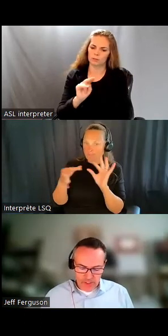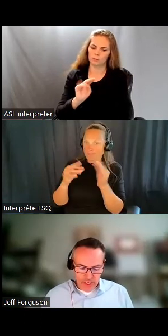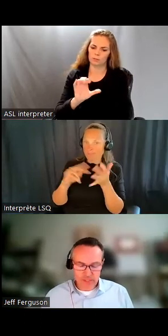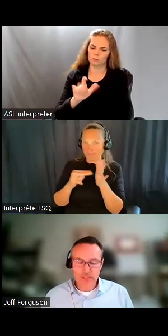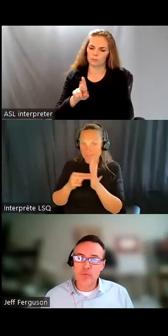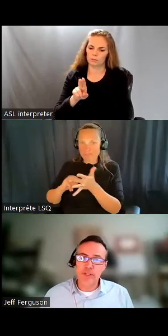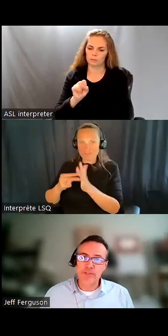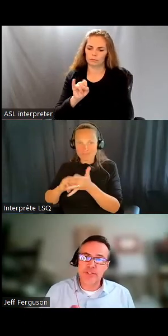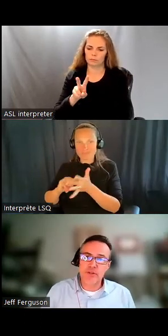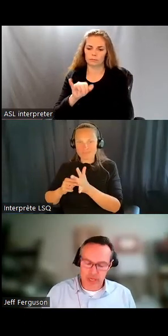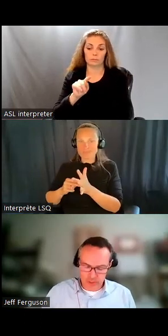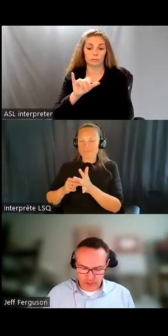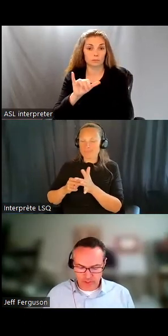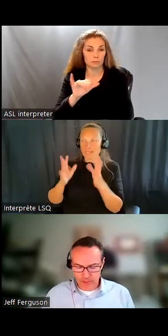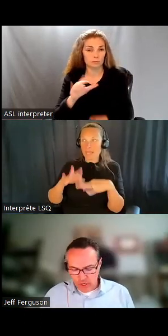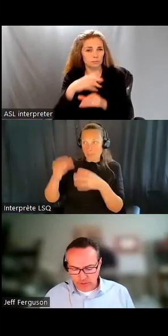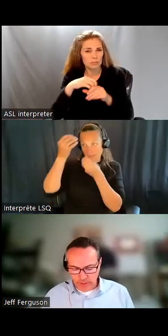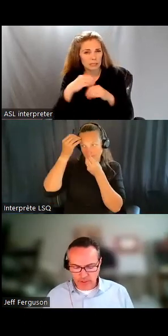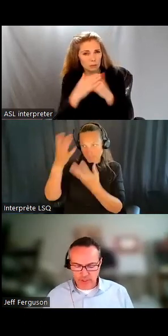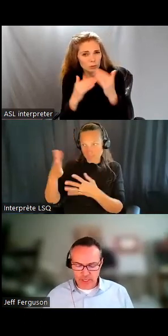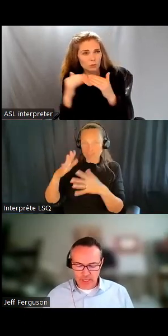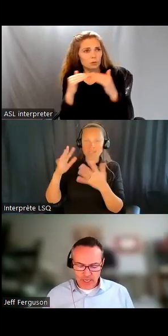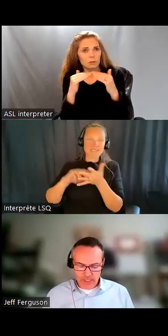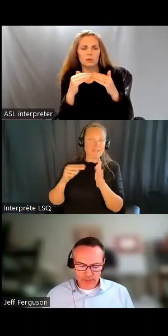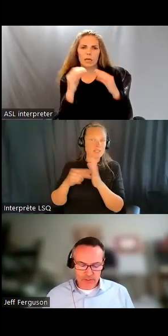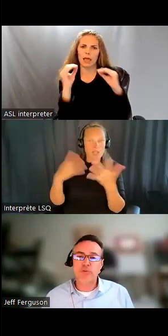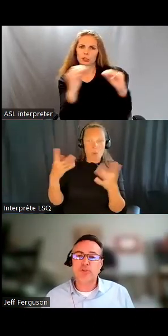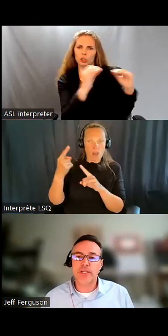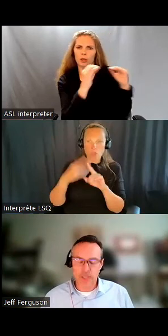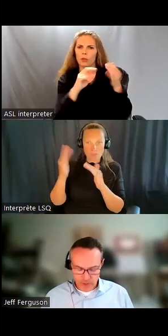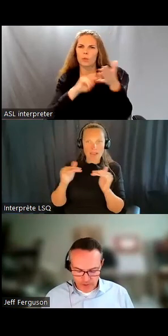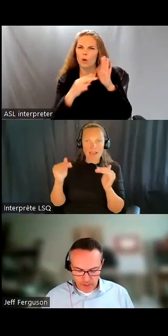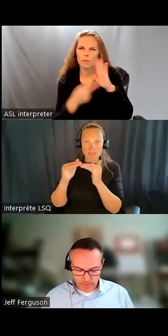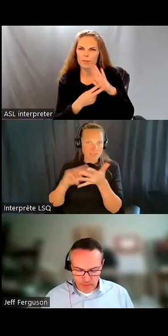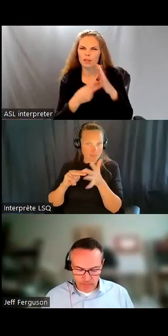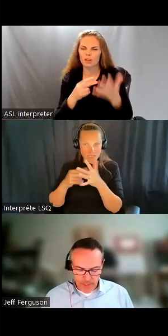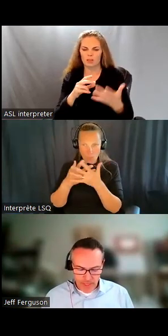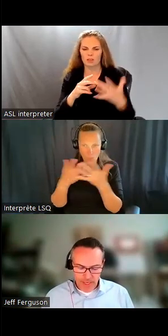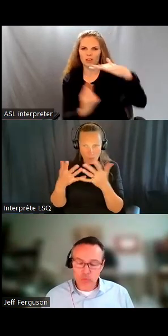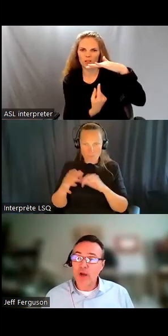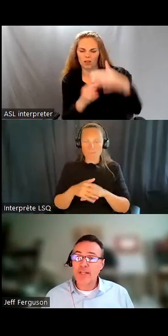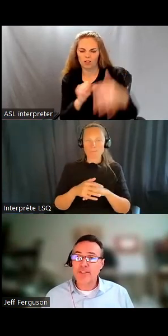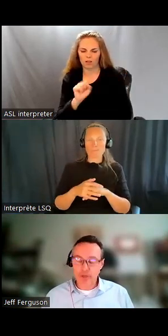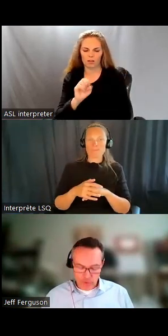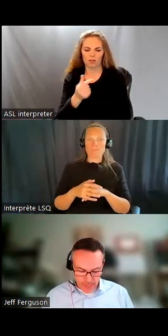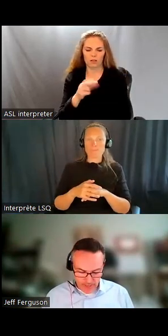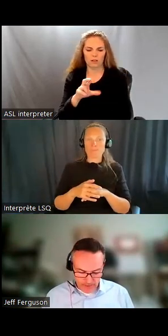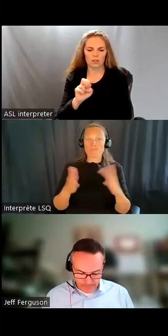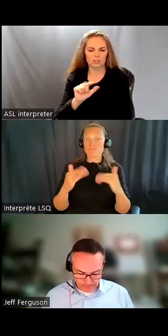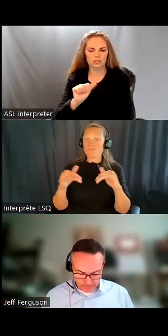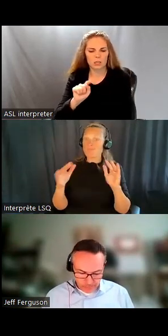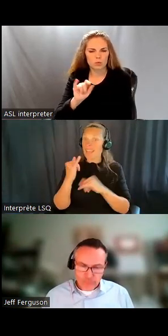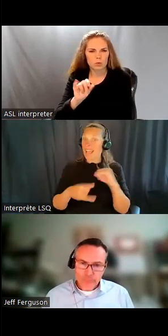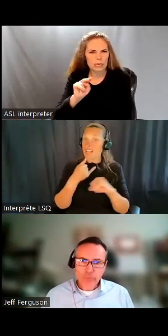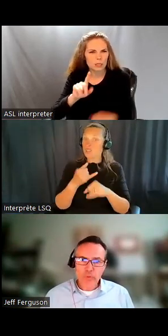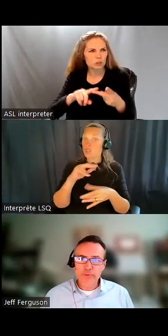Dites-leur ce que c'est que le logement inclusif. Parlez des institutions, expliquez ce qui se passe à